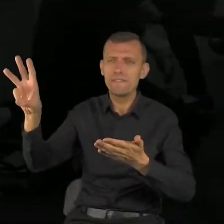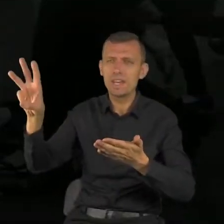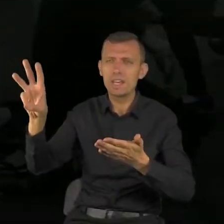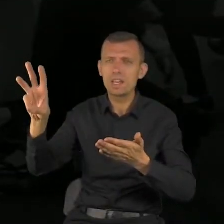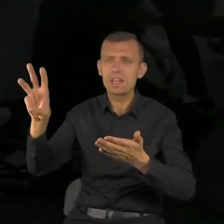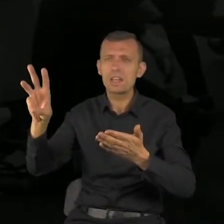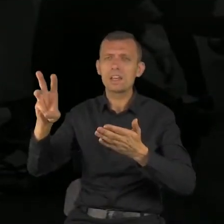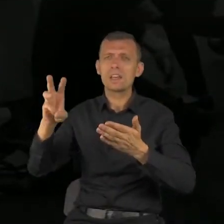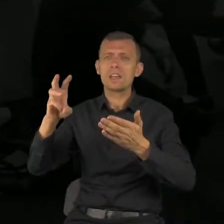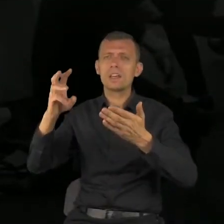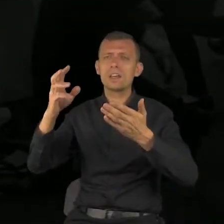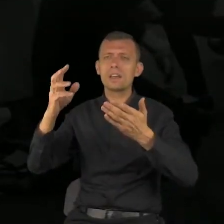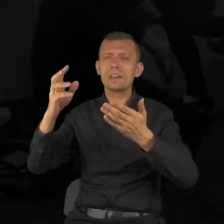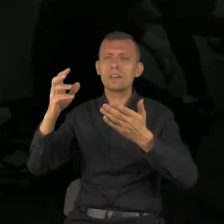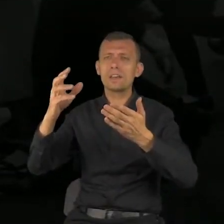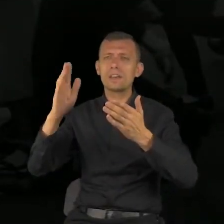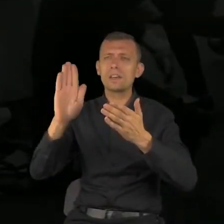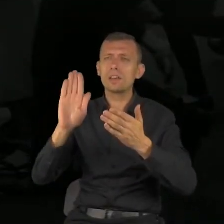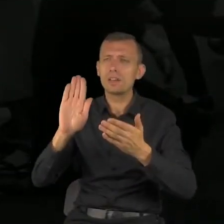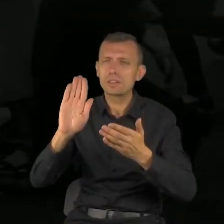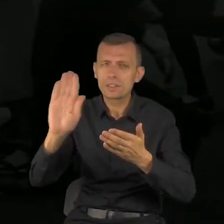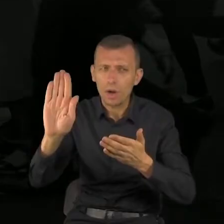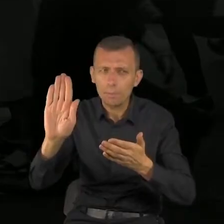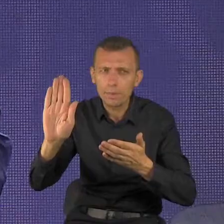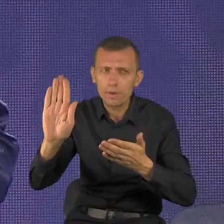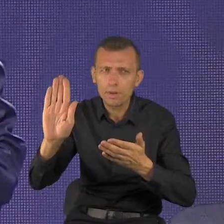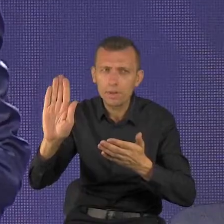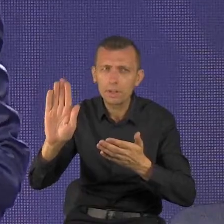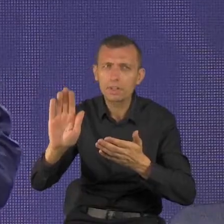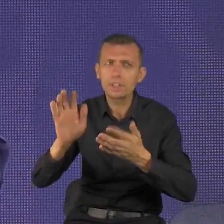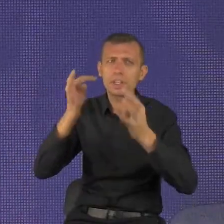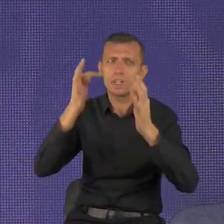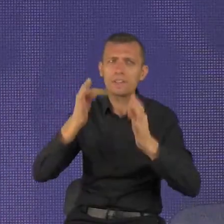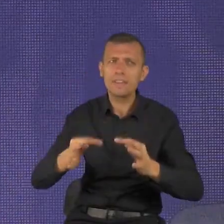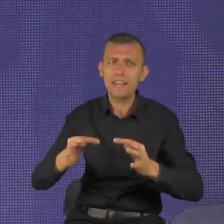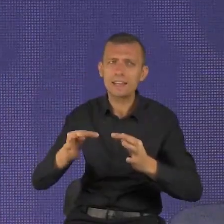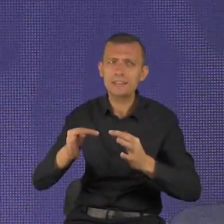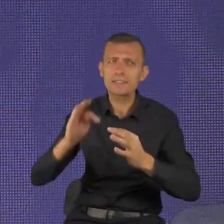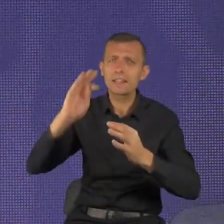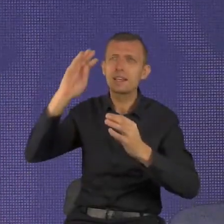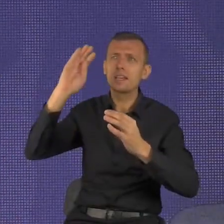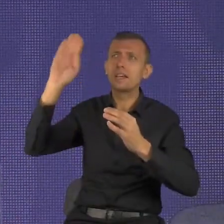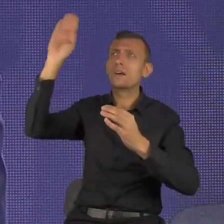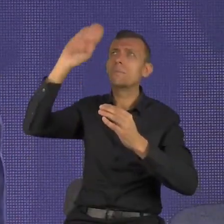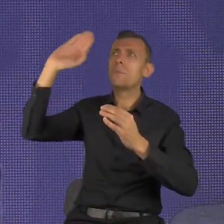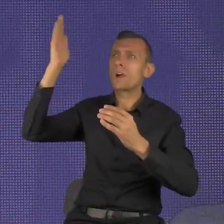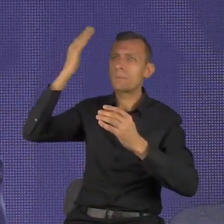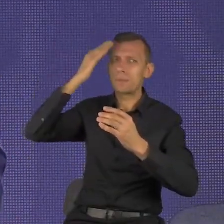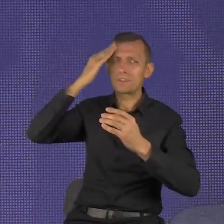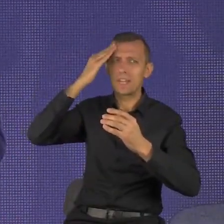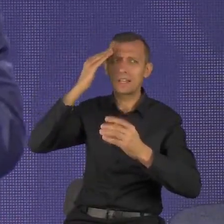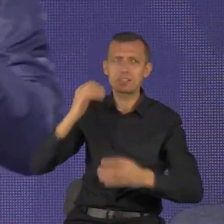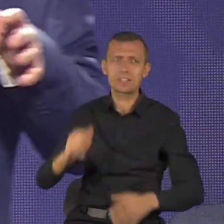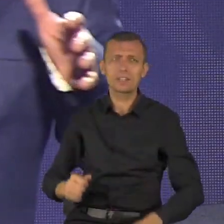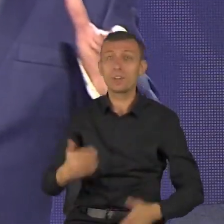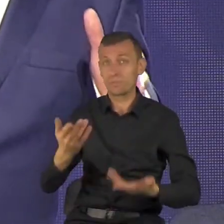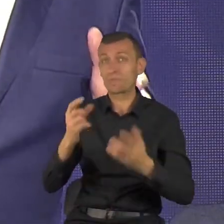poznajcie Boga. Tak mówi do nas Bóg. Pierwsza połowa wiersza idzie w parze z drugą połową.